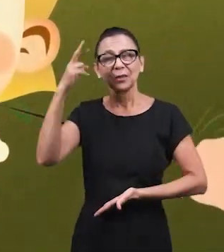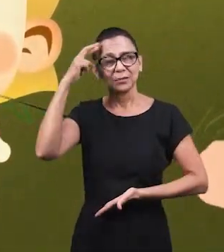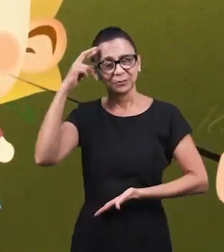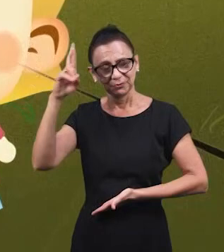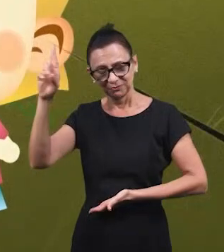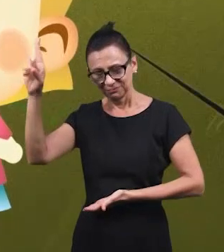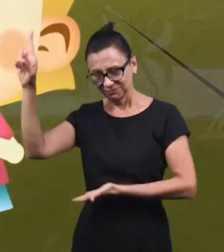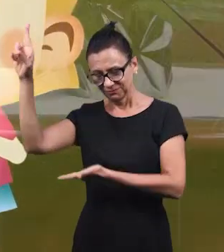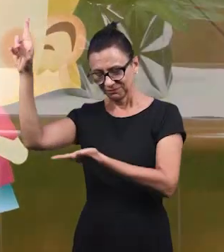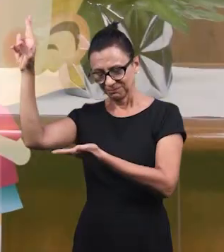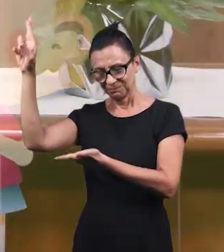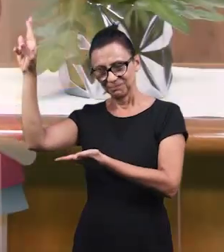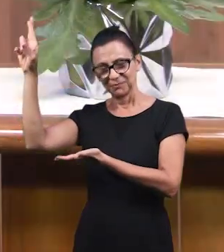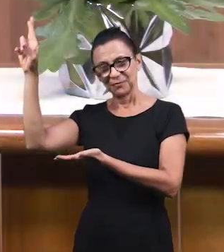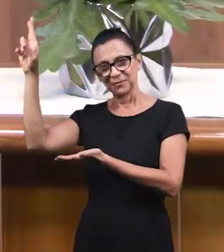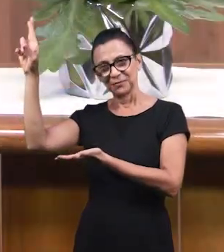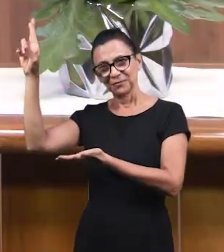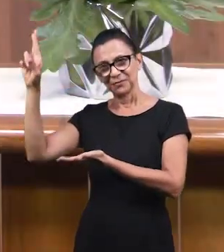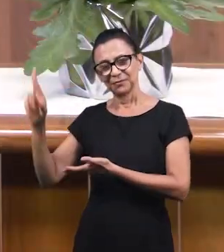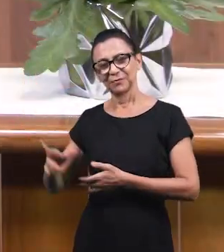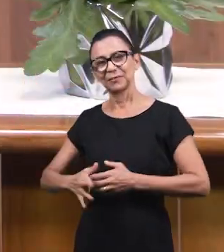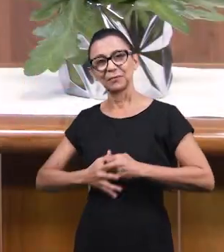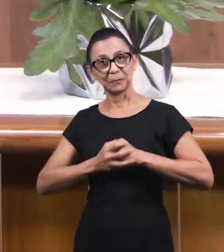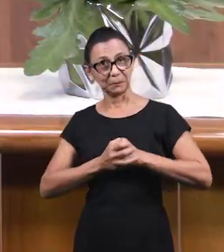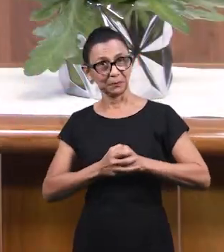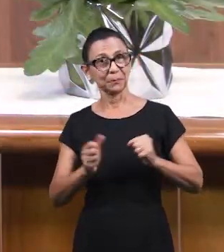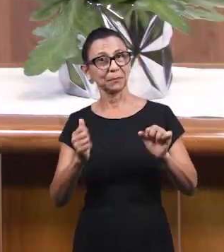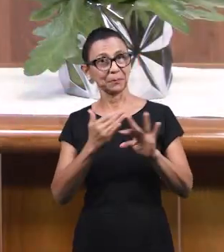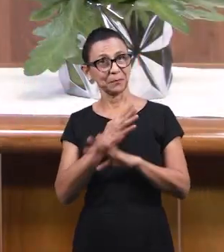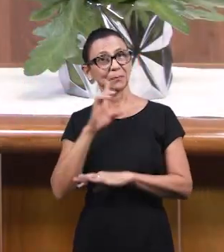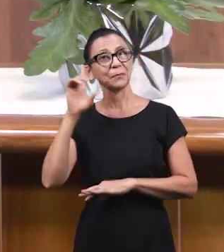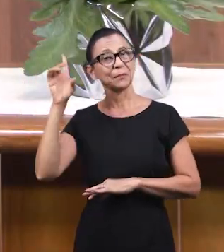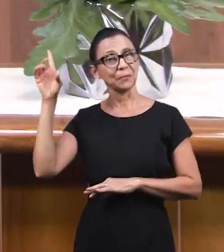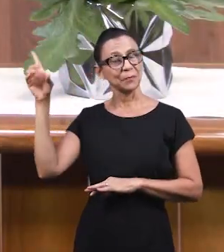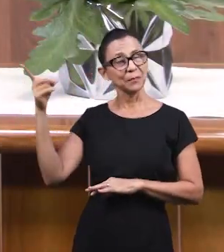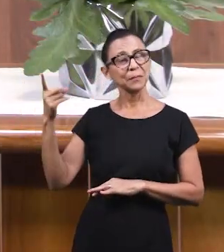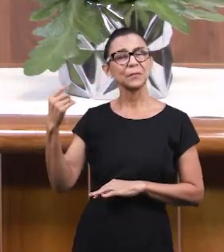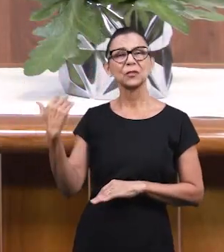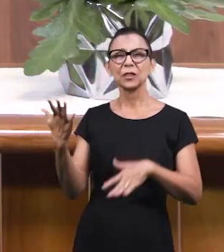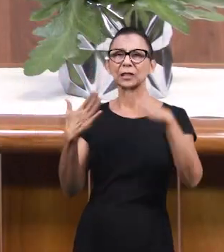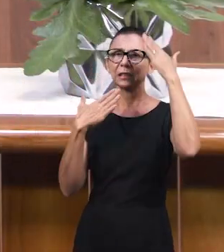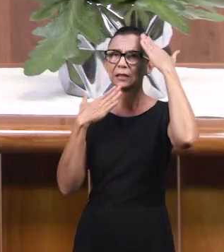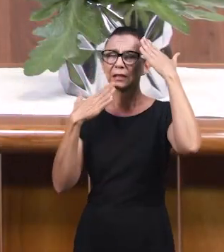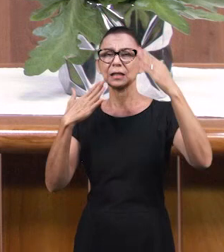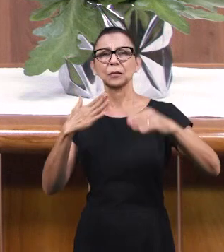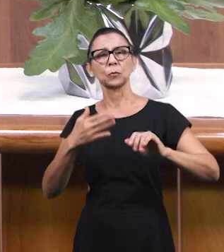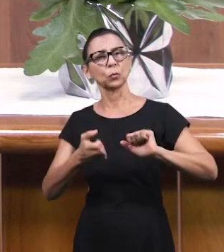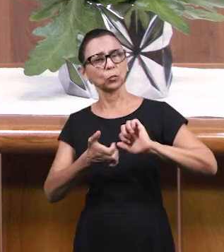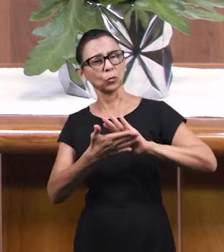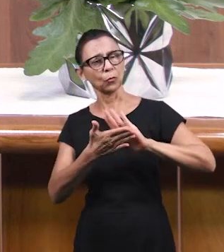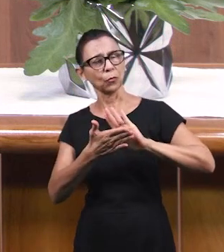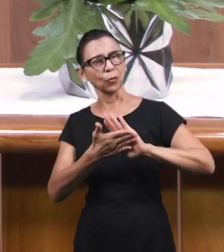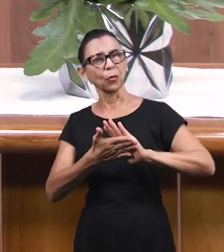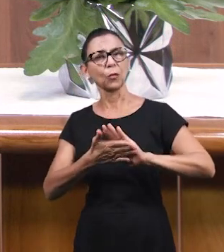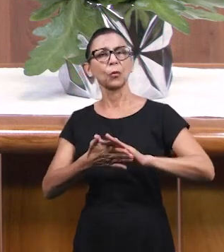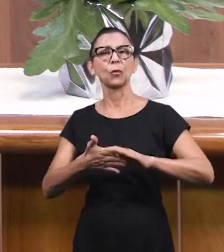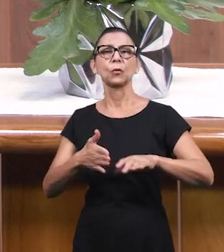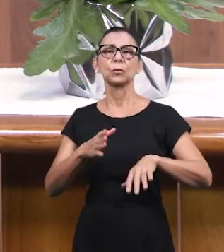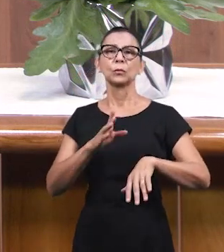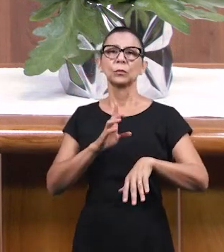Субтитры Аминь Слава Богу Захвалу За это Время